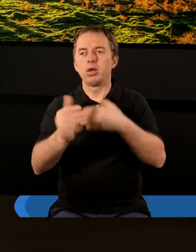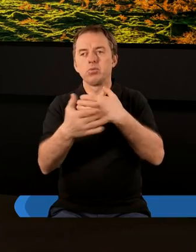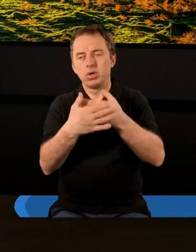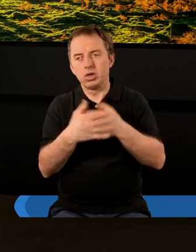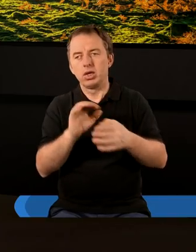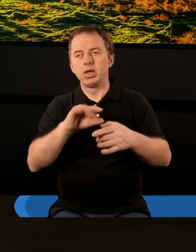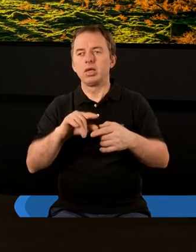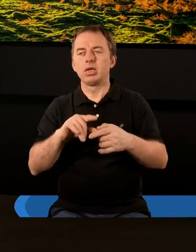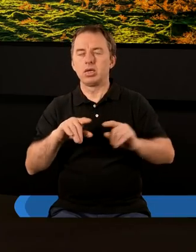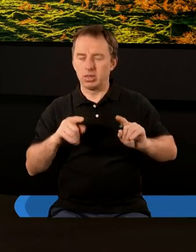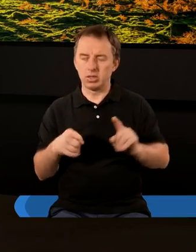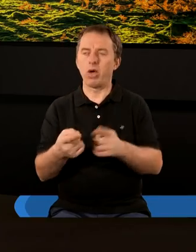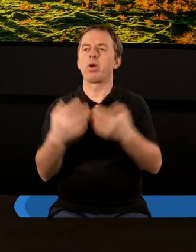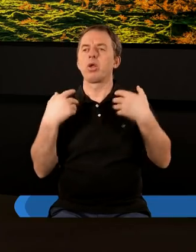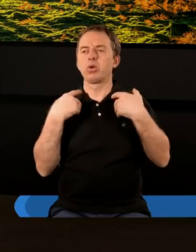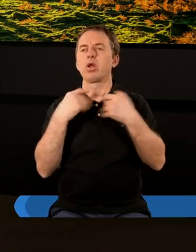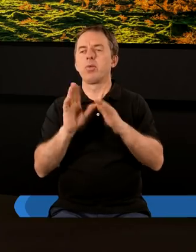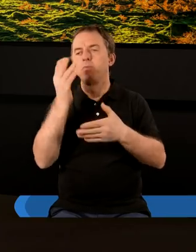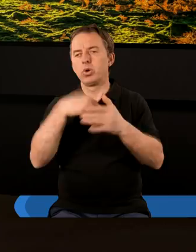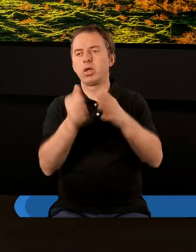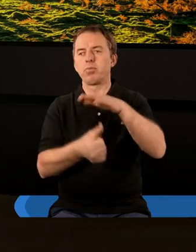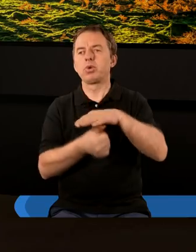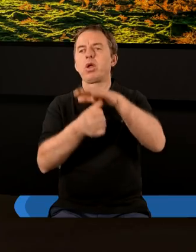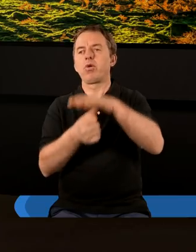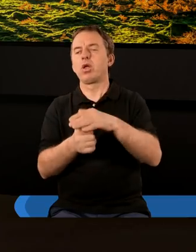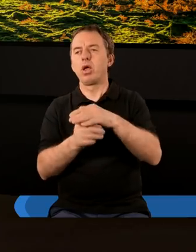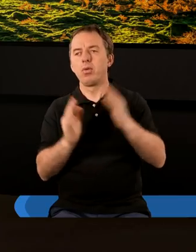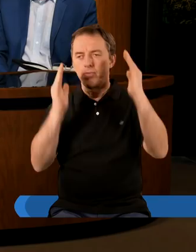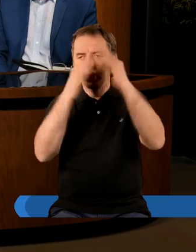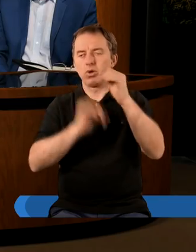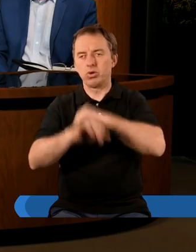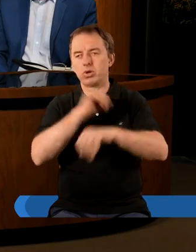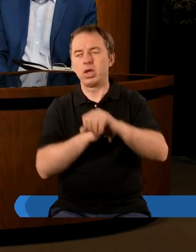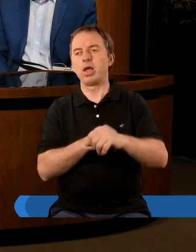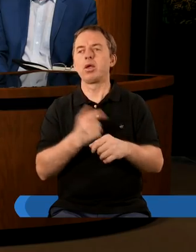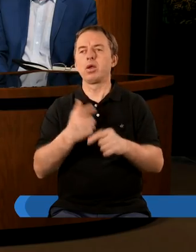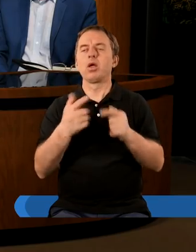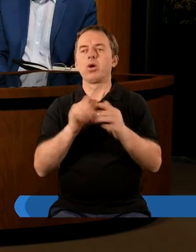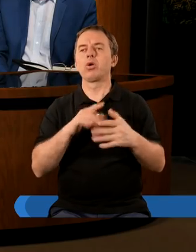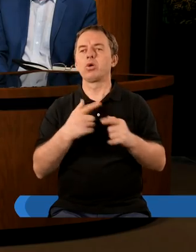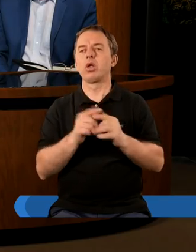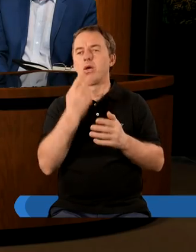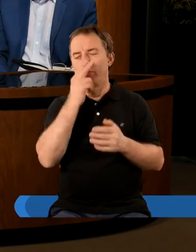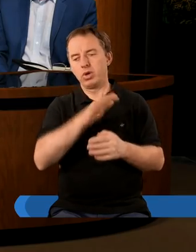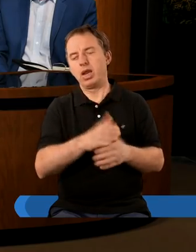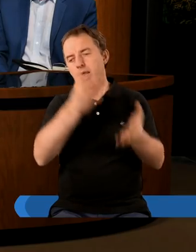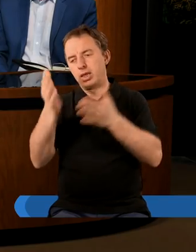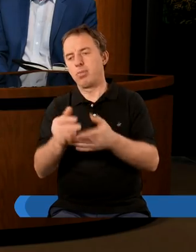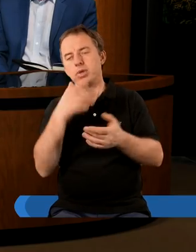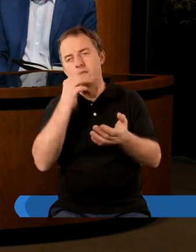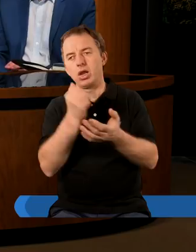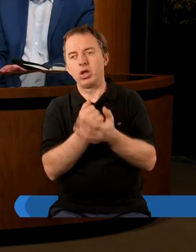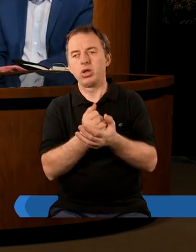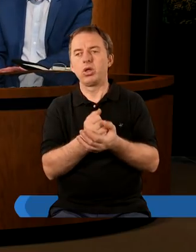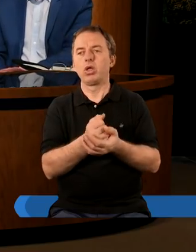zinstytucjonalizowany w postaci też przywództwa biskupa Rzymu nad tym Kościołem. Ale popatrzmy na kolejny